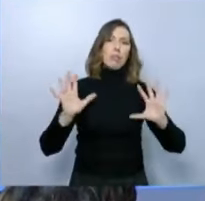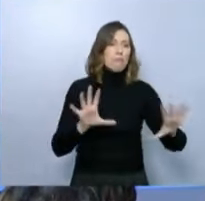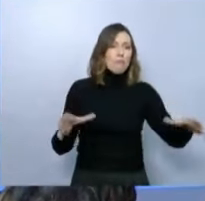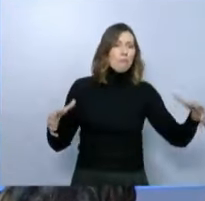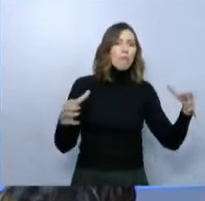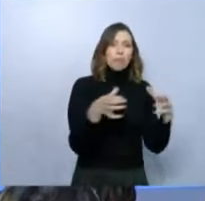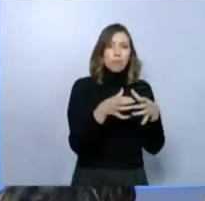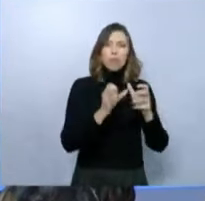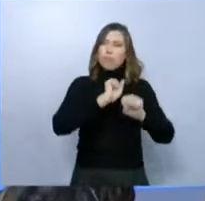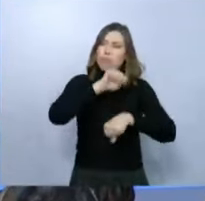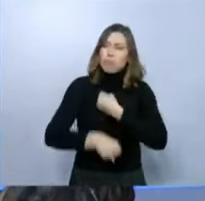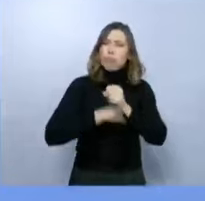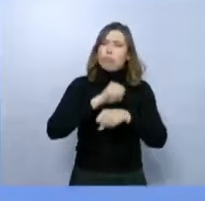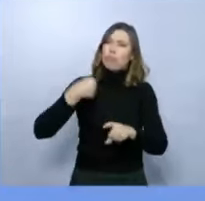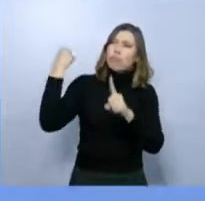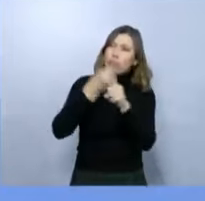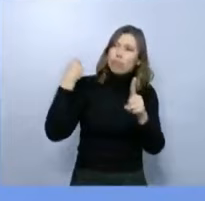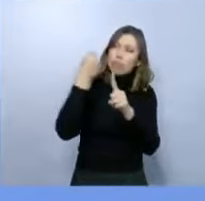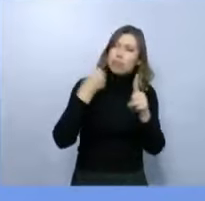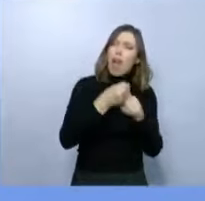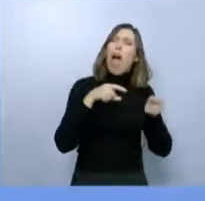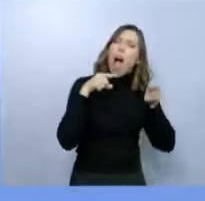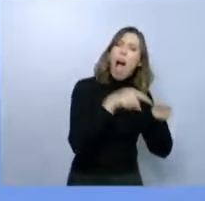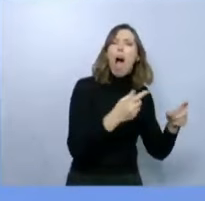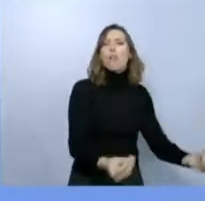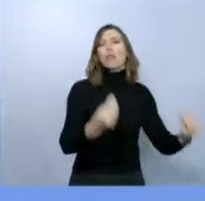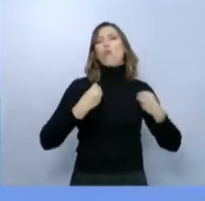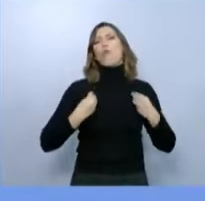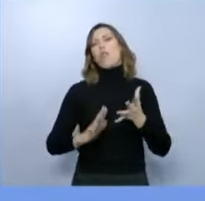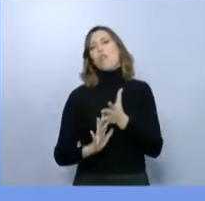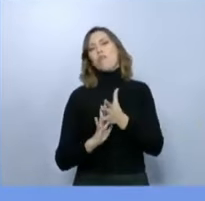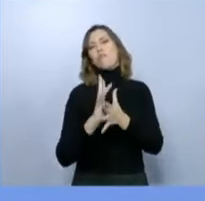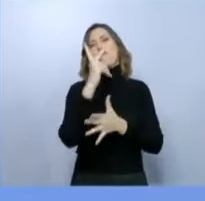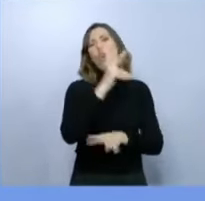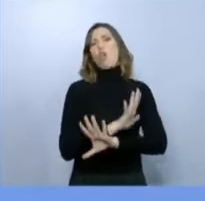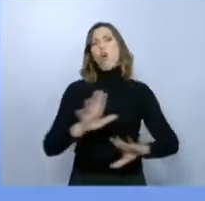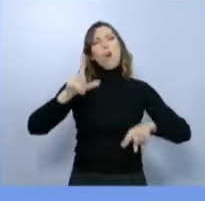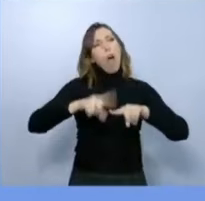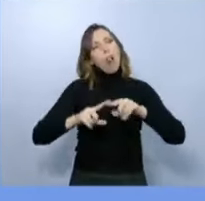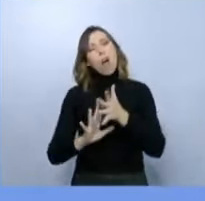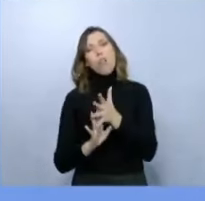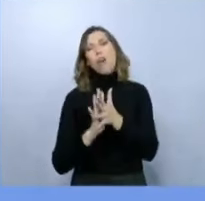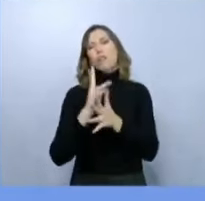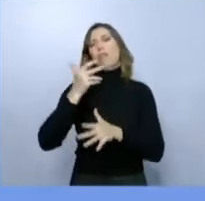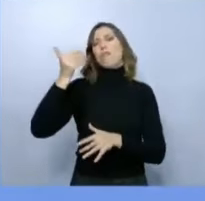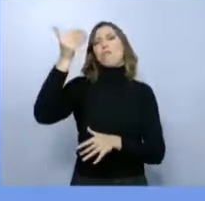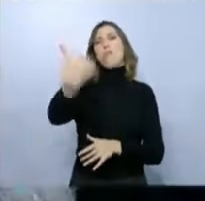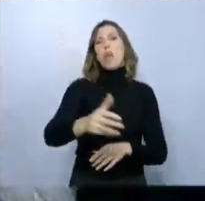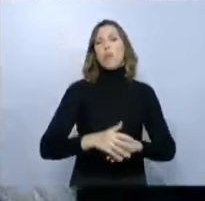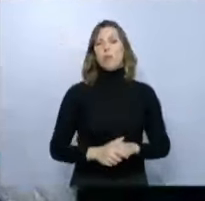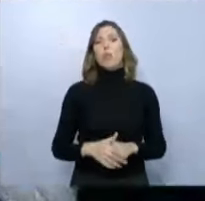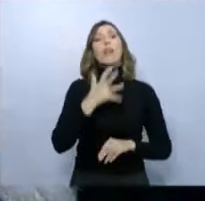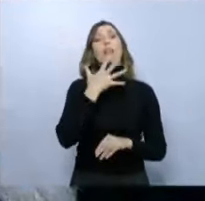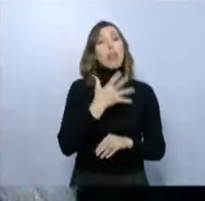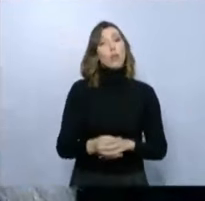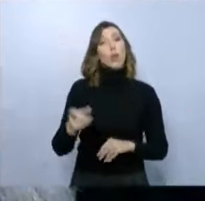και σήμερα ο τόπος μας. Αυτός είναι ο λόγος που στη διαβεβαίωση που διάβασε η κυρία Υπουργός τον